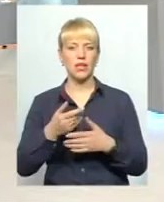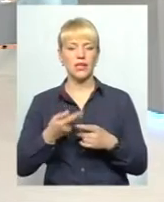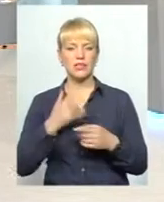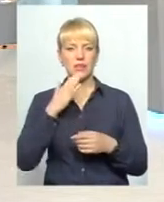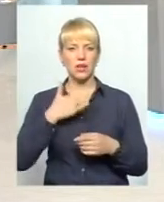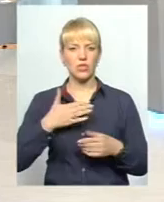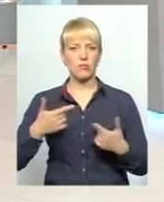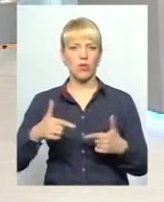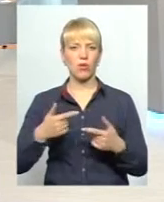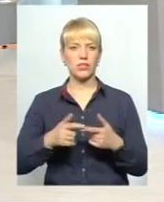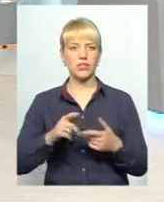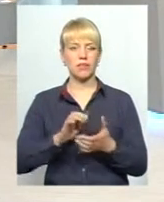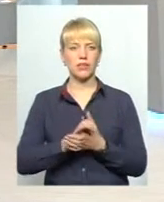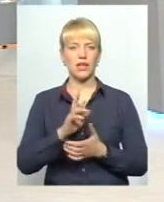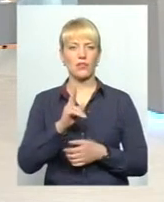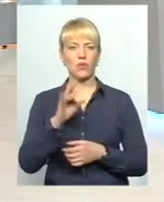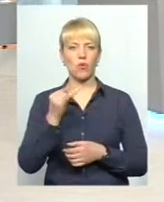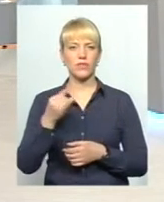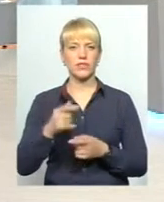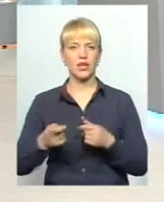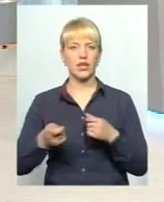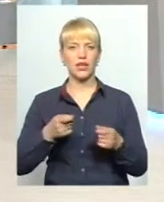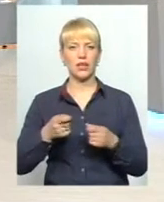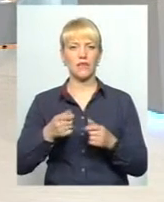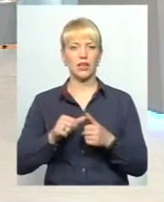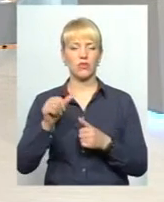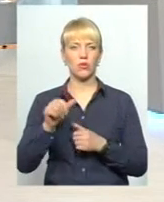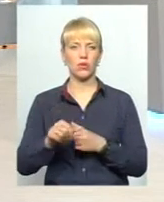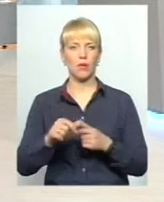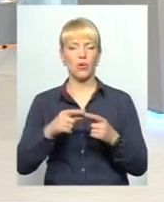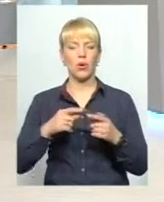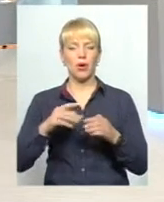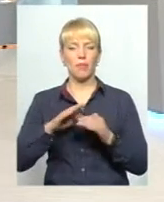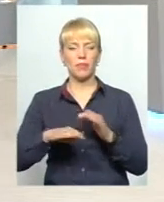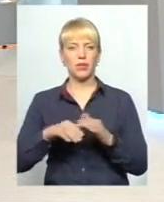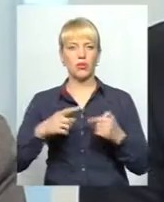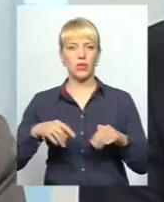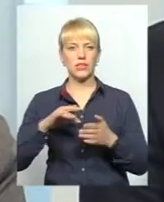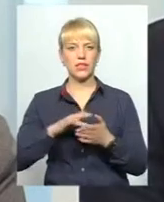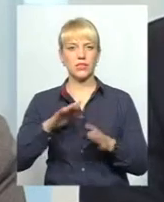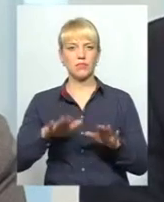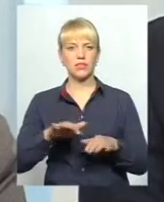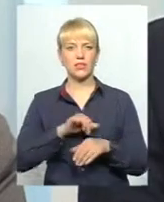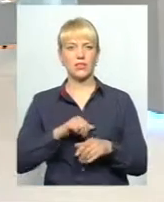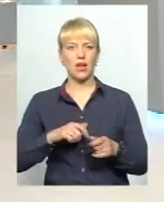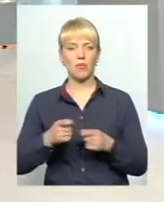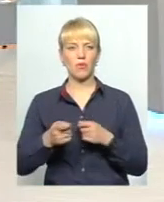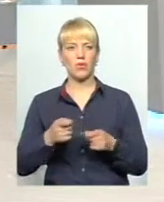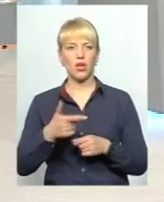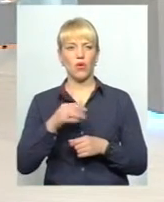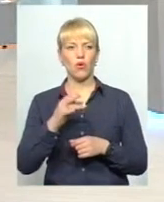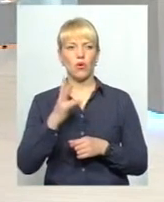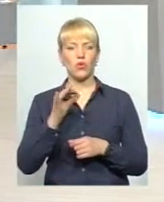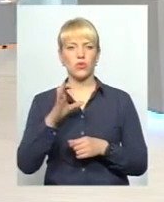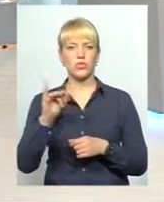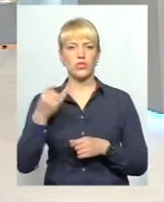Знайомтеся, Сергій Ясковський, керівник Хмельницького відокремленого підрозділу Центру розвитку місцевого самоврядування, Марія Горностай,